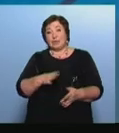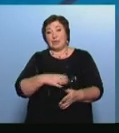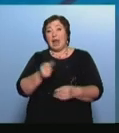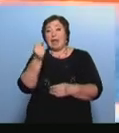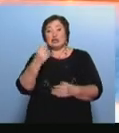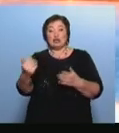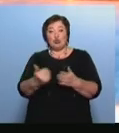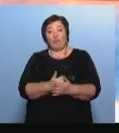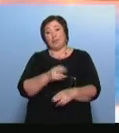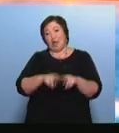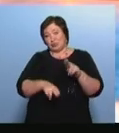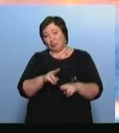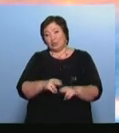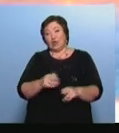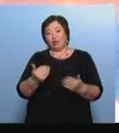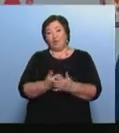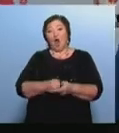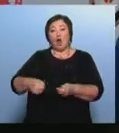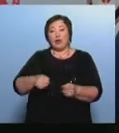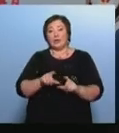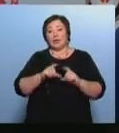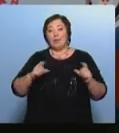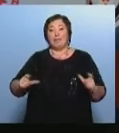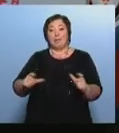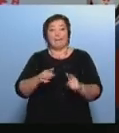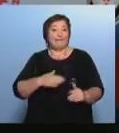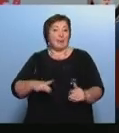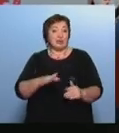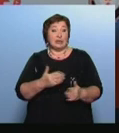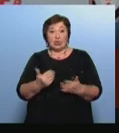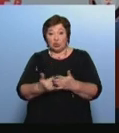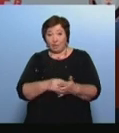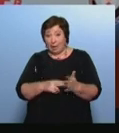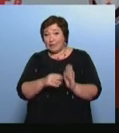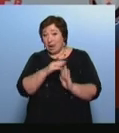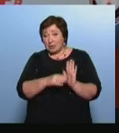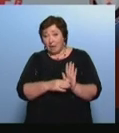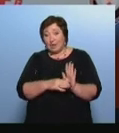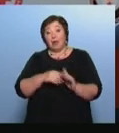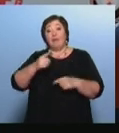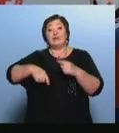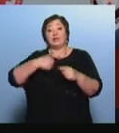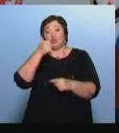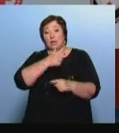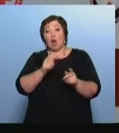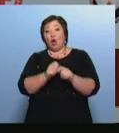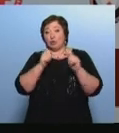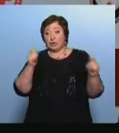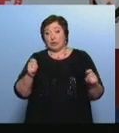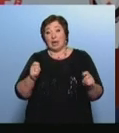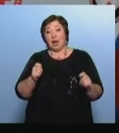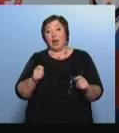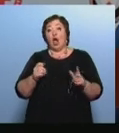новых хоккейных площадок Это целая программа, в следующем году планируется открытие видового комплекса в Можге